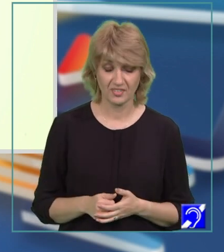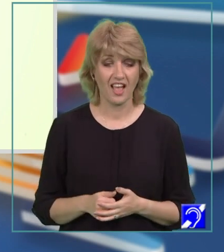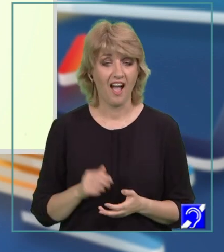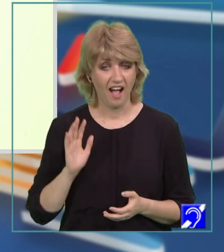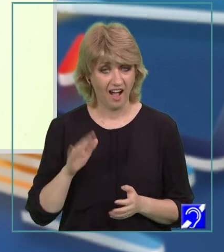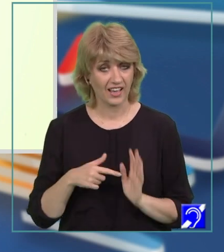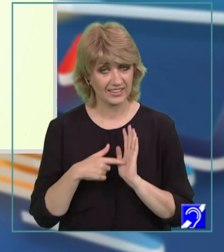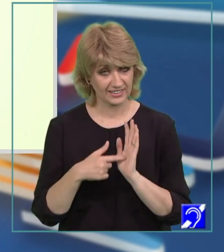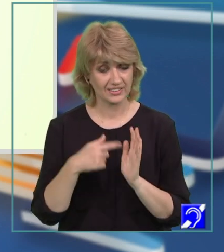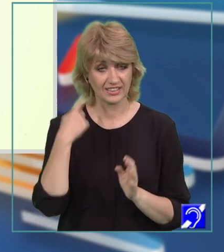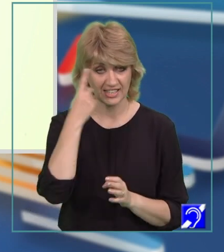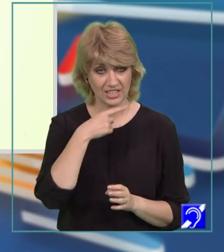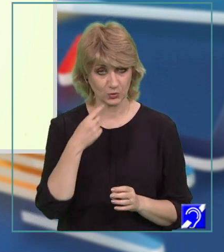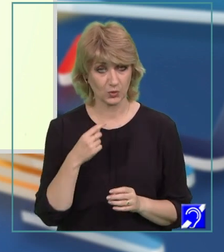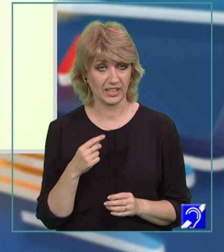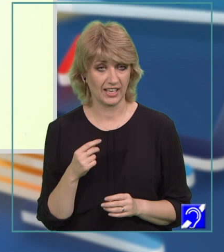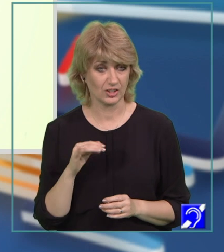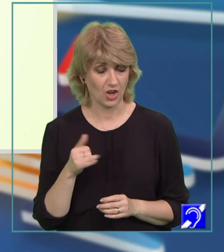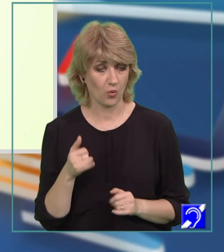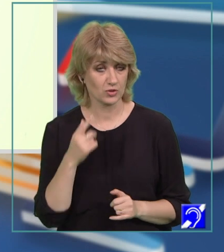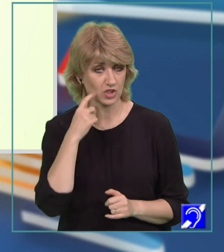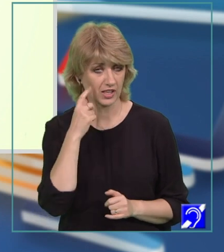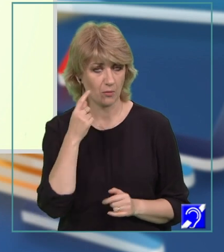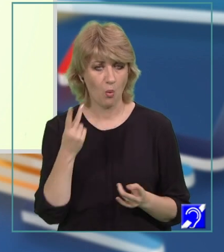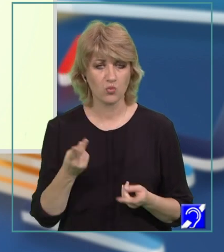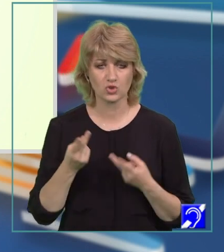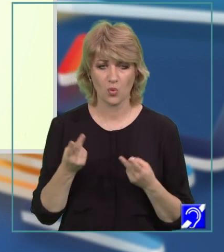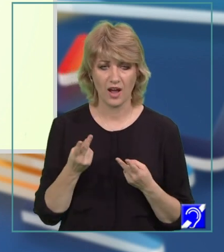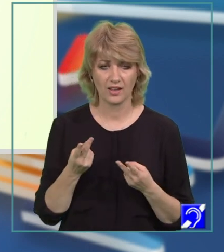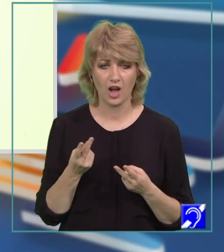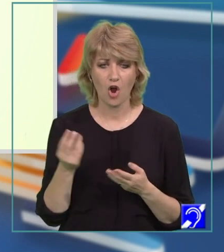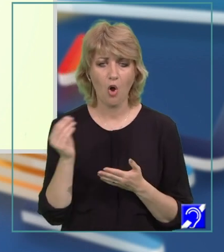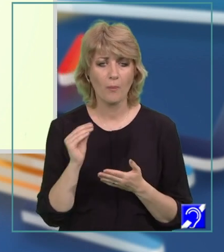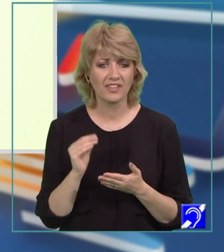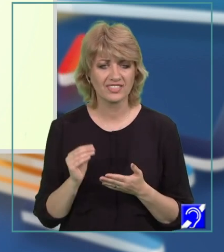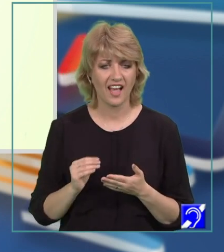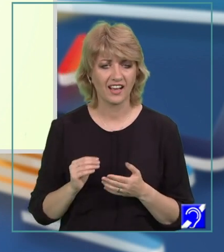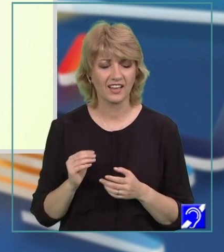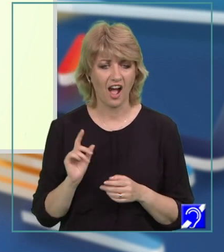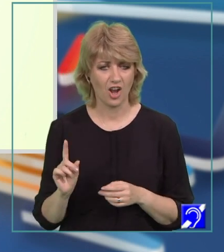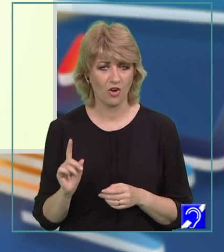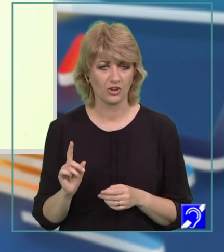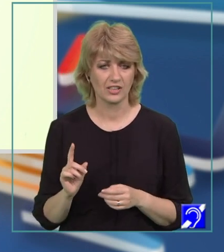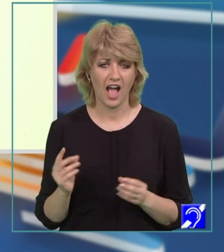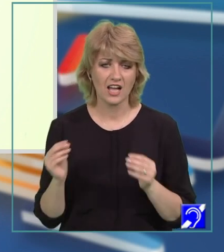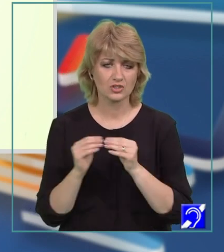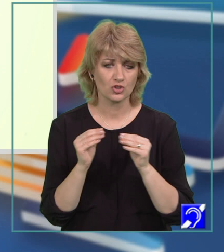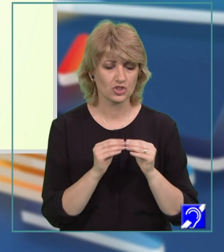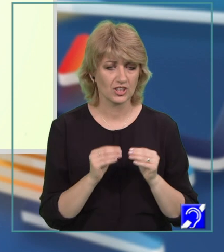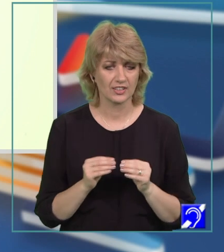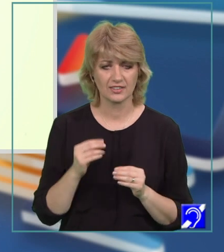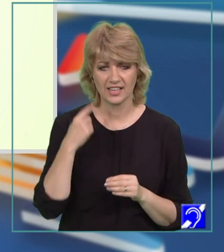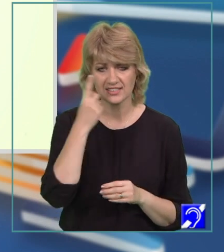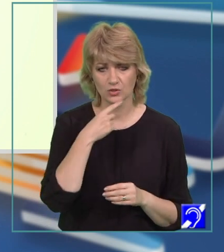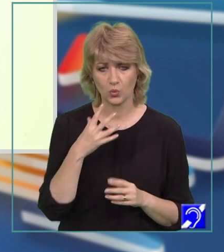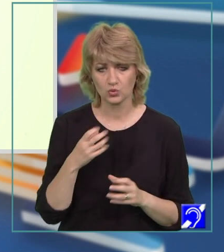evidențiat trăsăturile fizice, iar acum încercăm o ușoară comentare a lor, evident, asociind trăsăturile